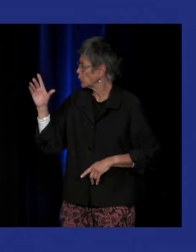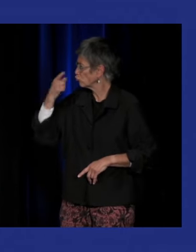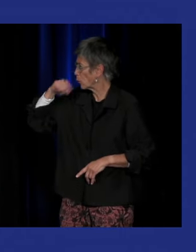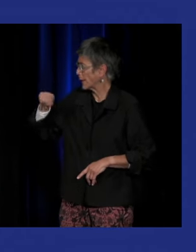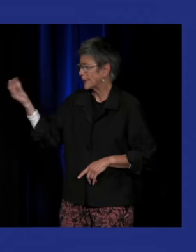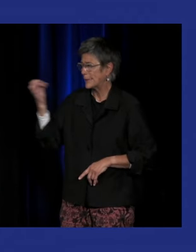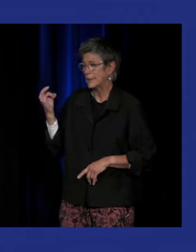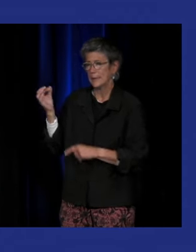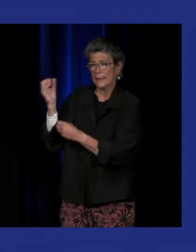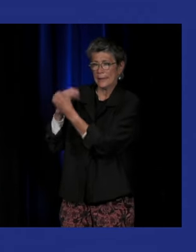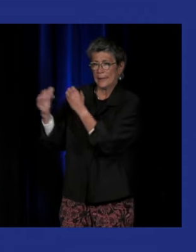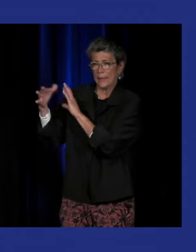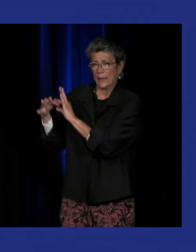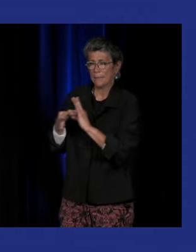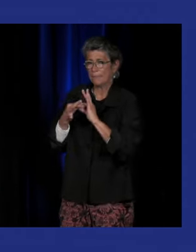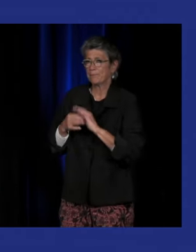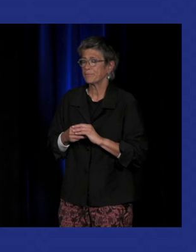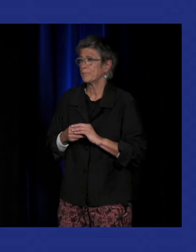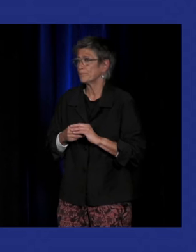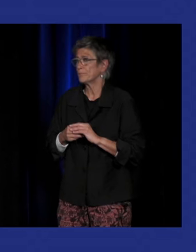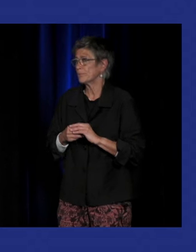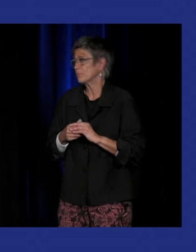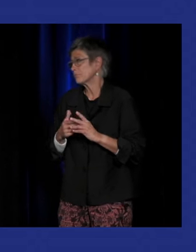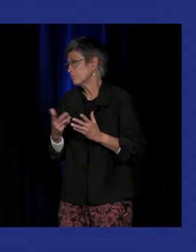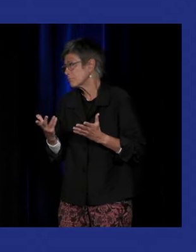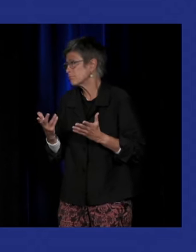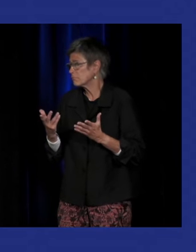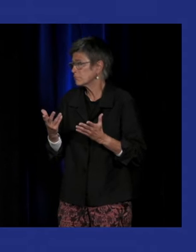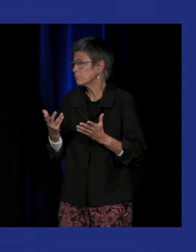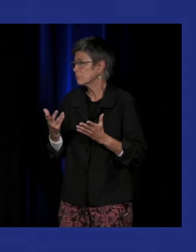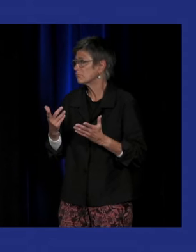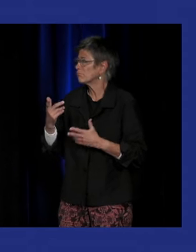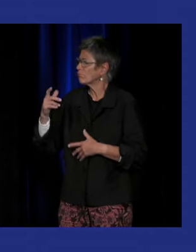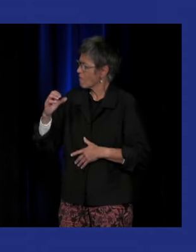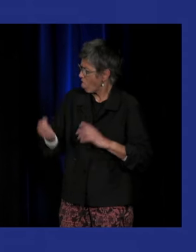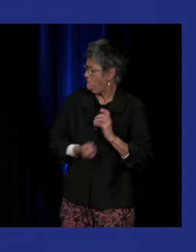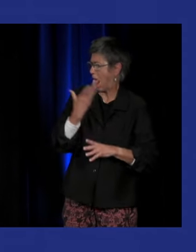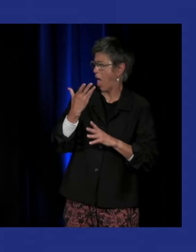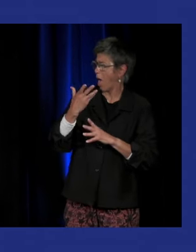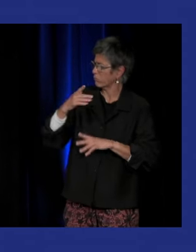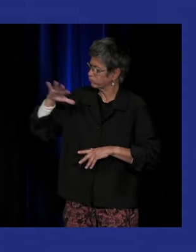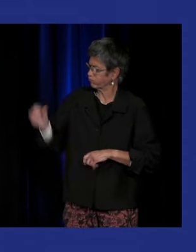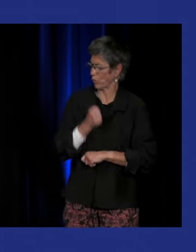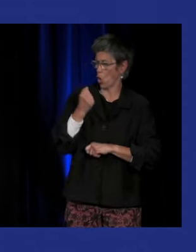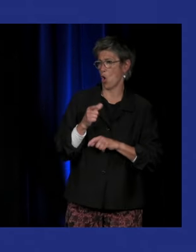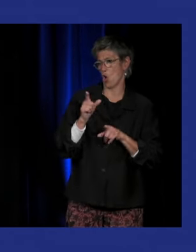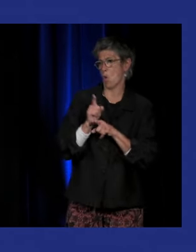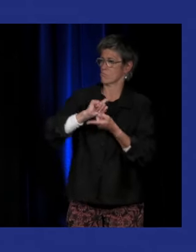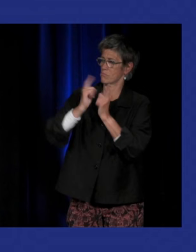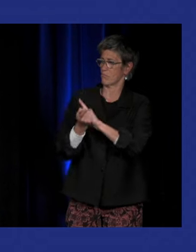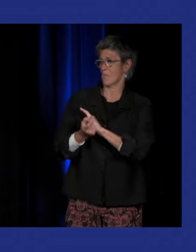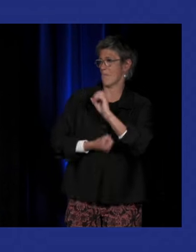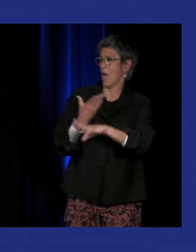Juliette on a utilisé beaucoup l'art comme art-thérapie en fait dans le monde des